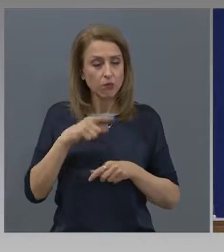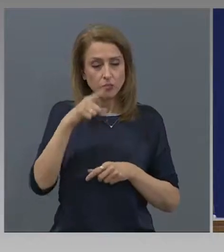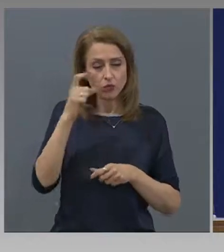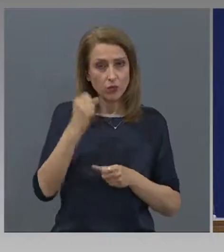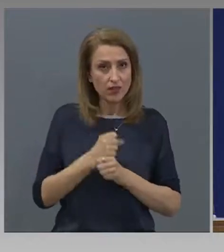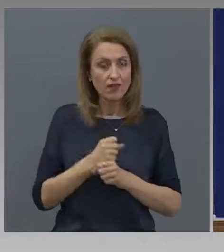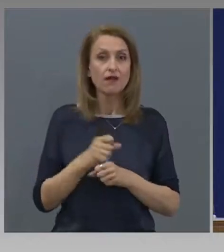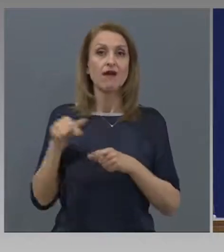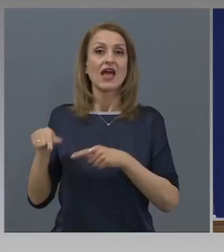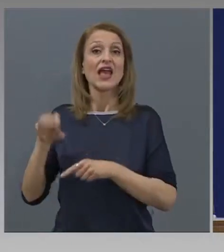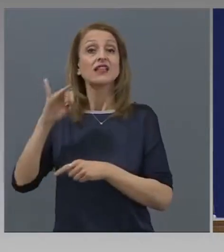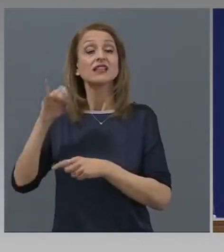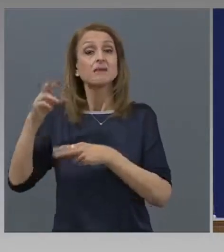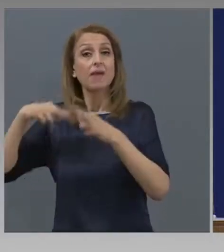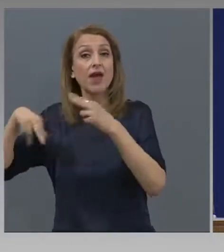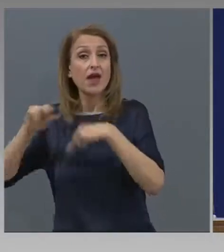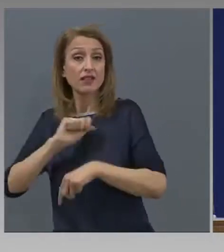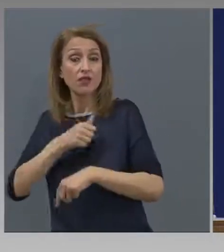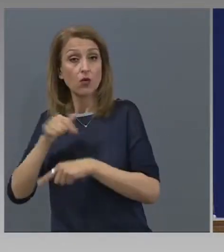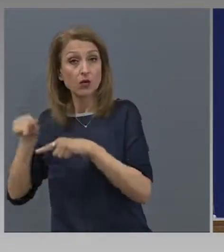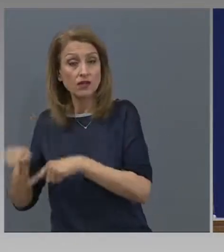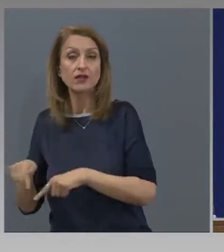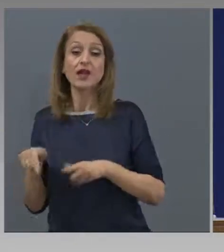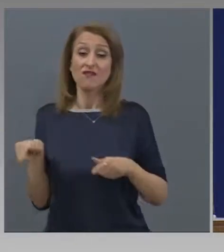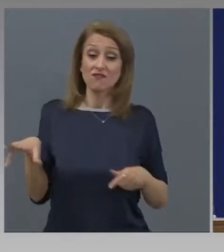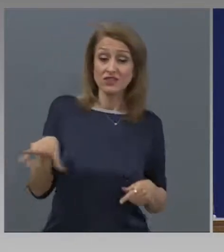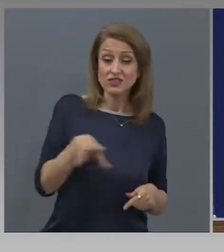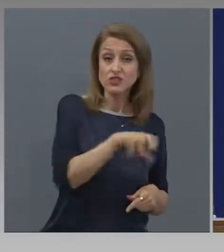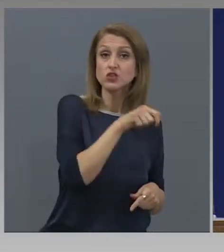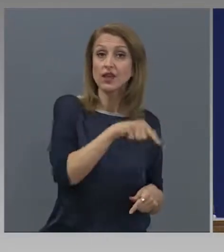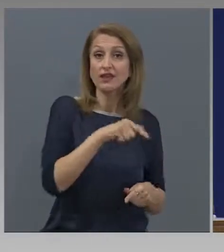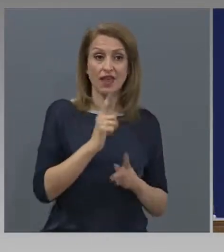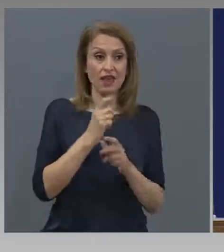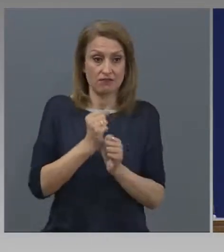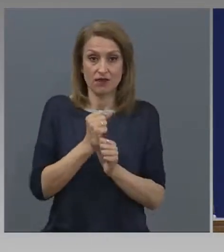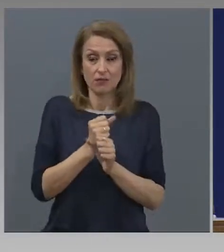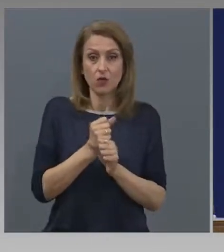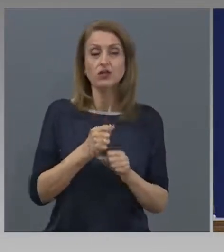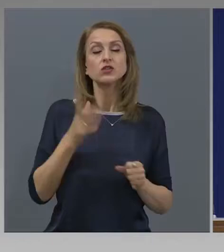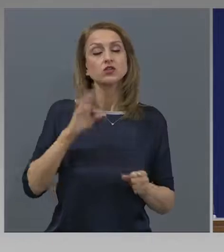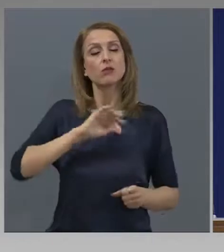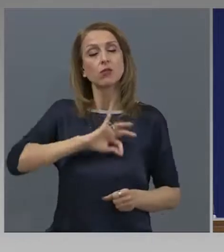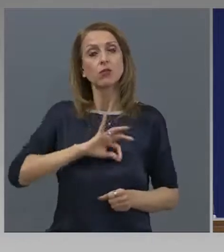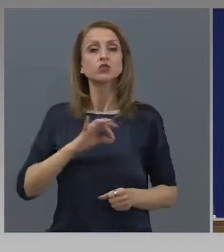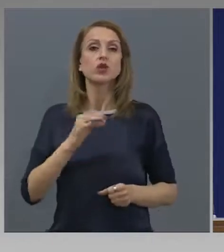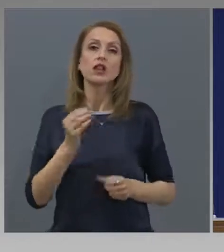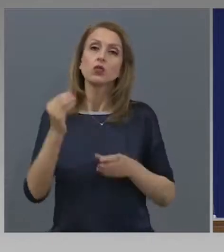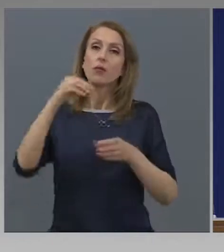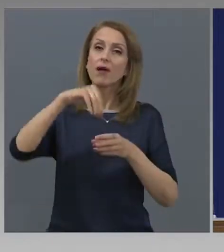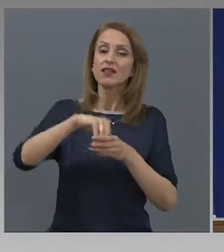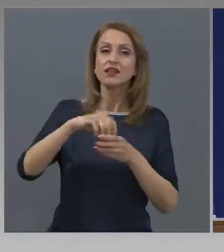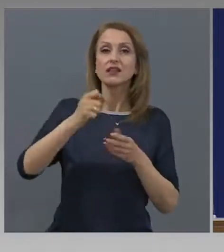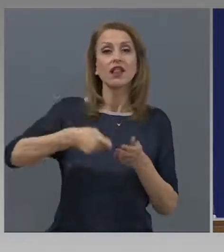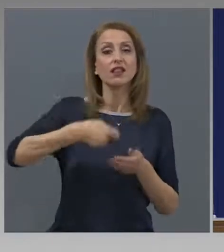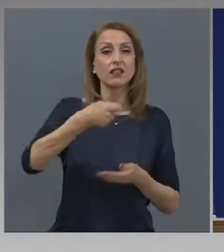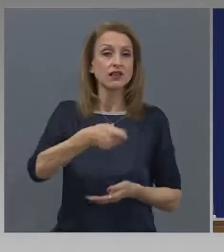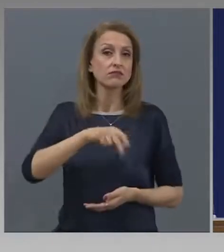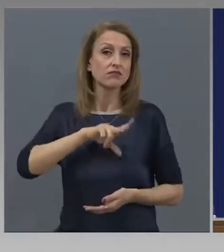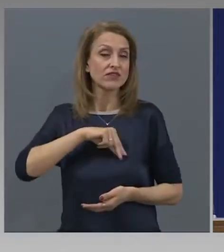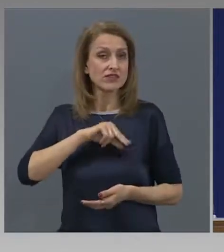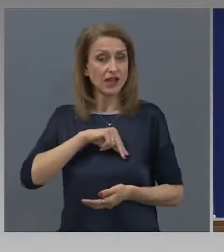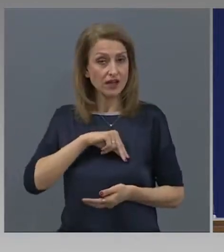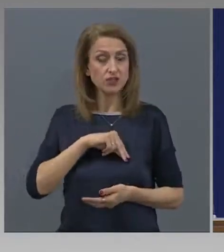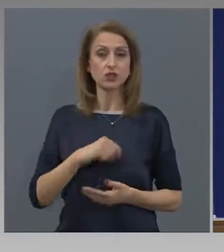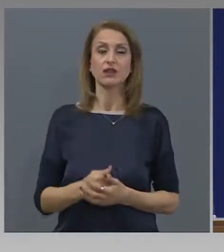труда ще получат допълнителни възнаграждения. В рамките на Министерство на труда и социалната политика няма да се изплащат допълнителни